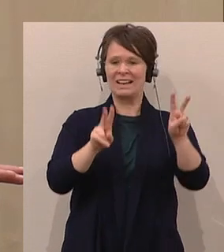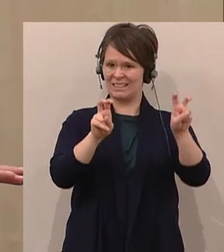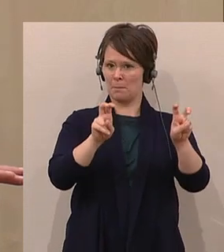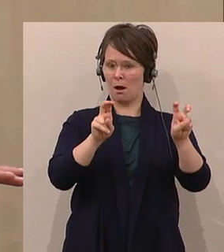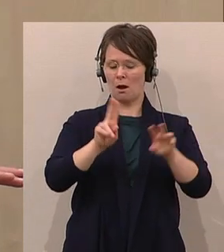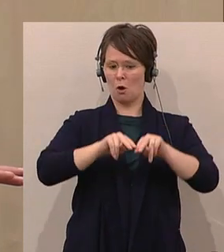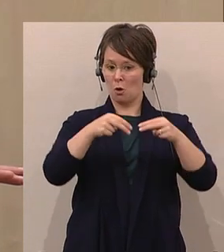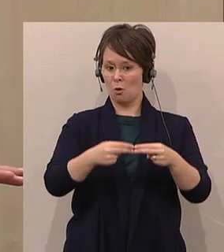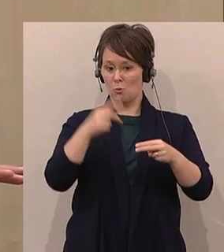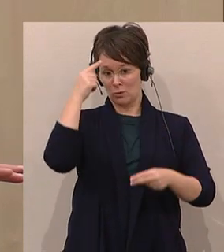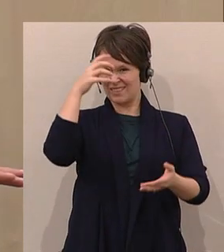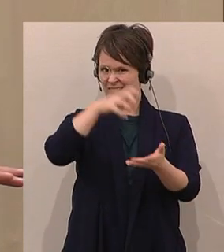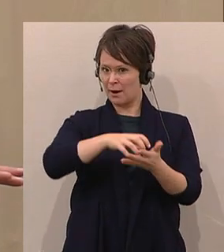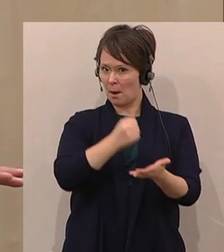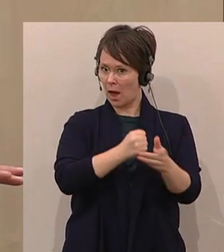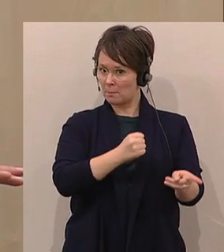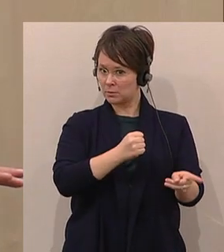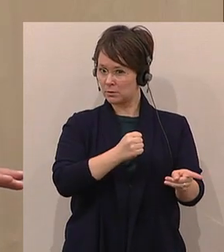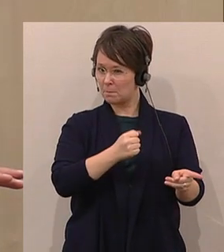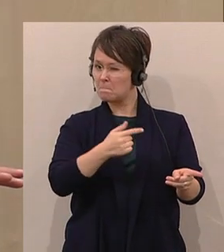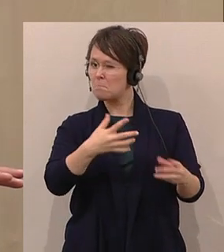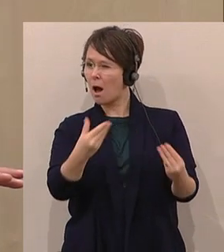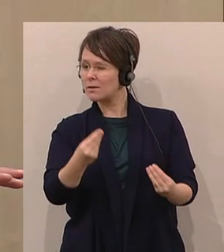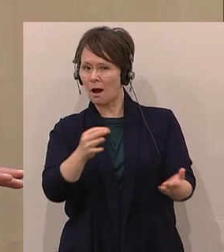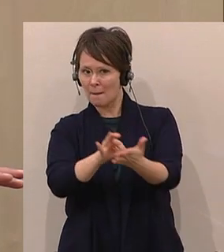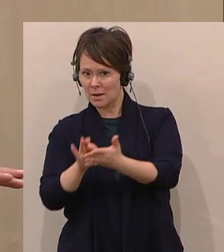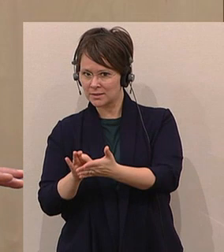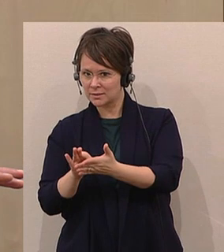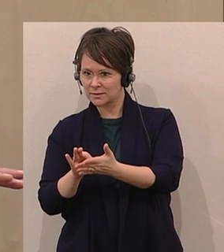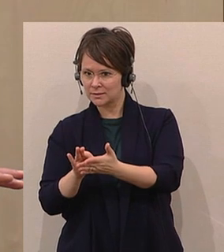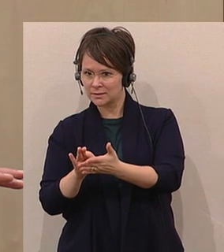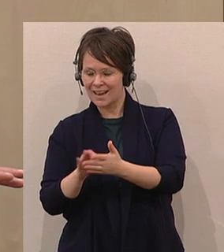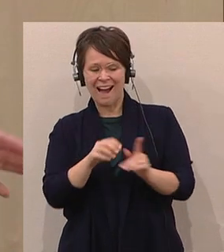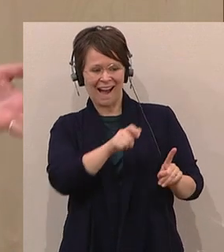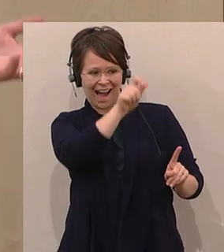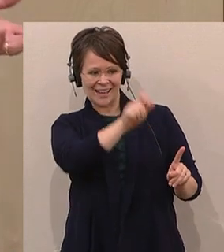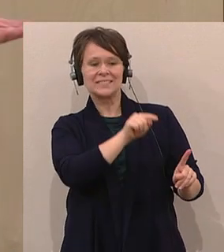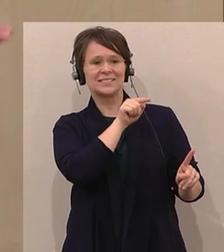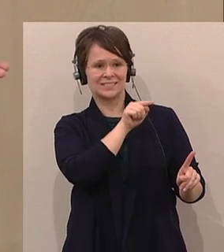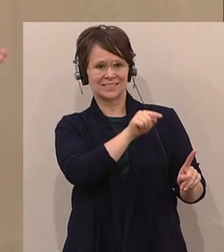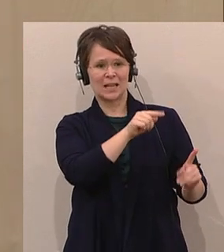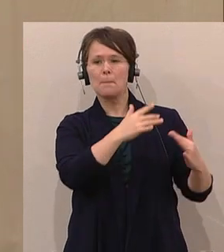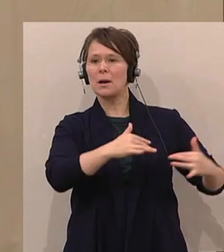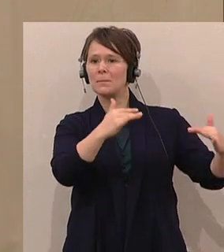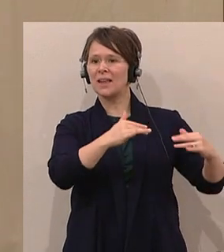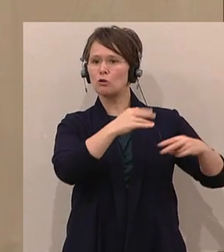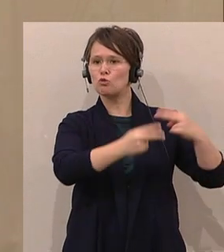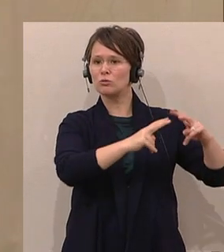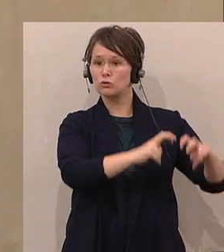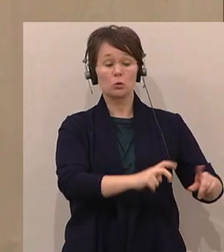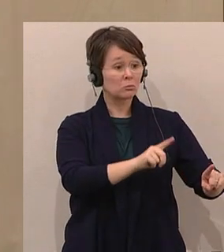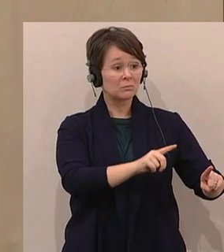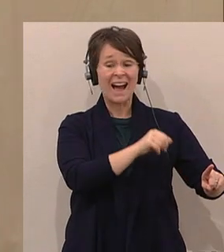Erstens, einer der beiden Initiatoren dieser parlamentarischen Untersuchung ist zum Schluss aus seinem eigenen